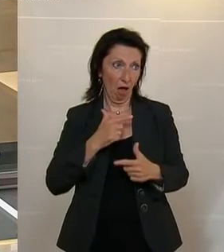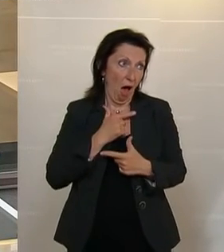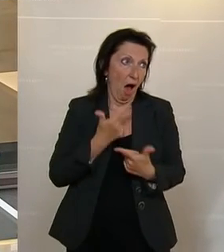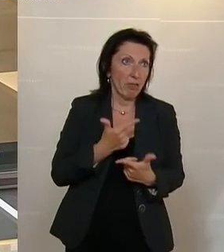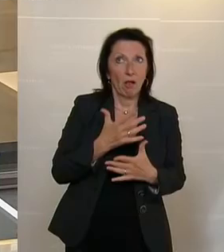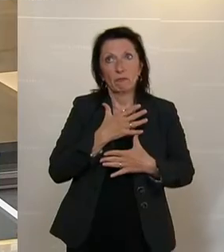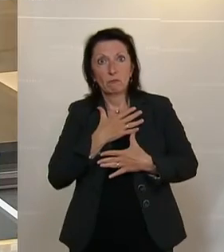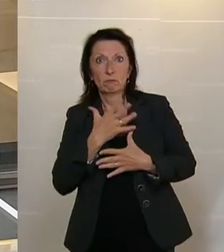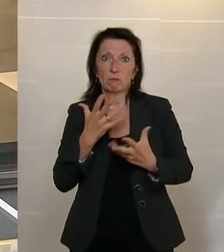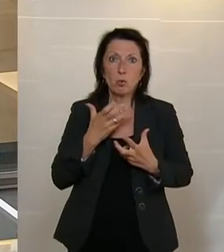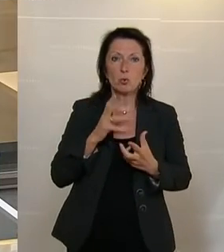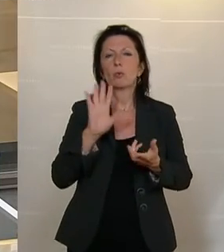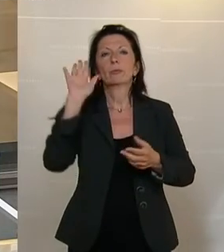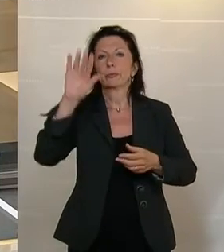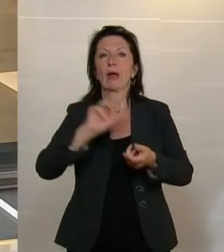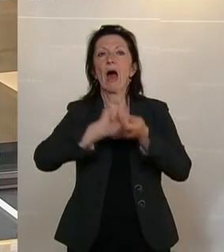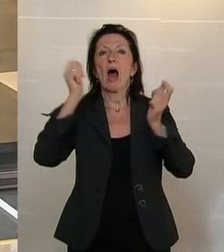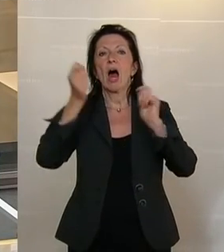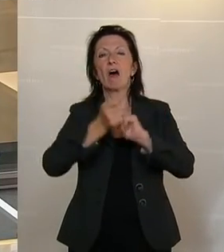offensichtlich und der Reformgeist sowieso.